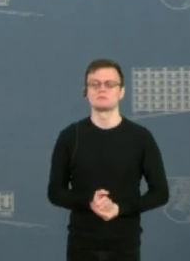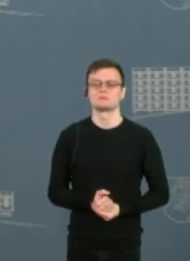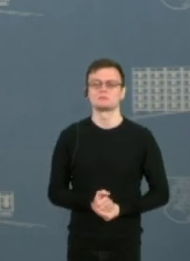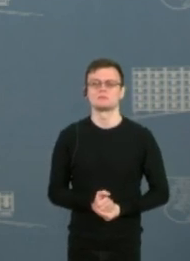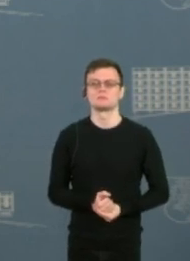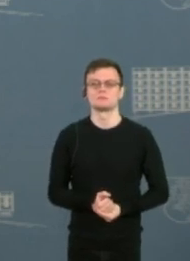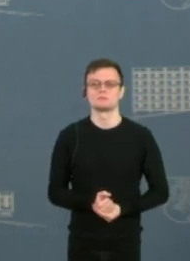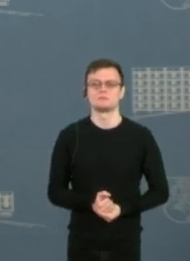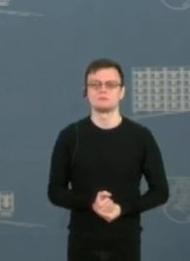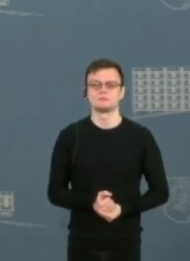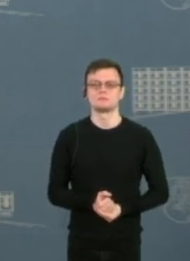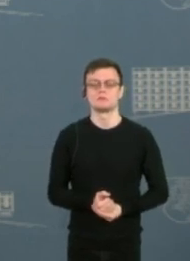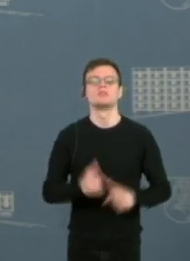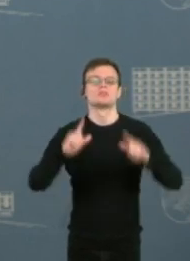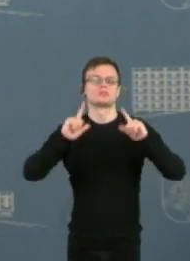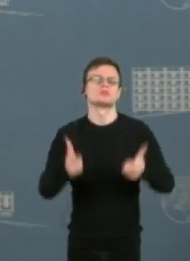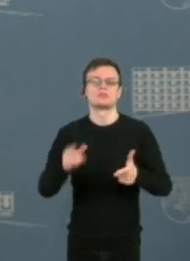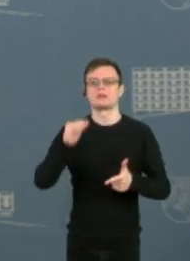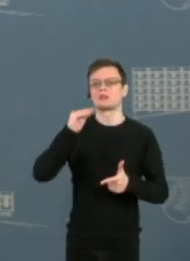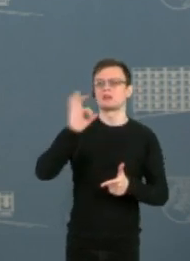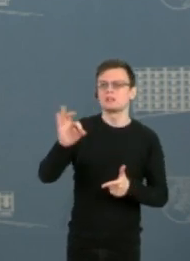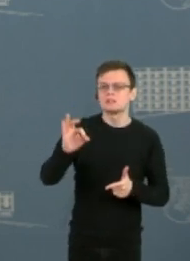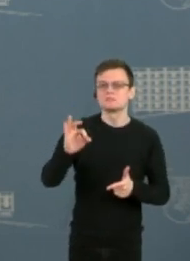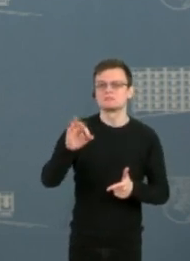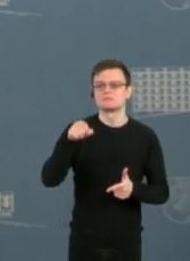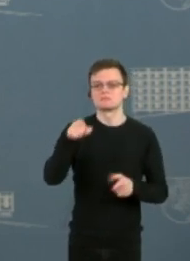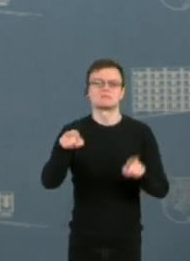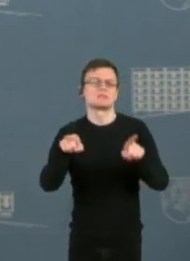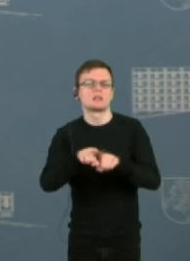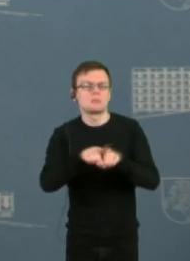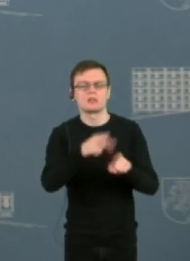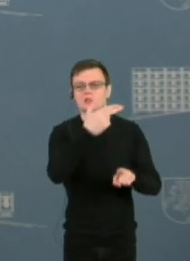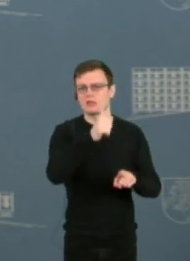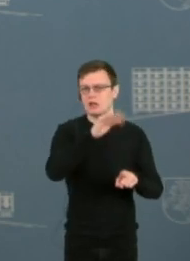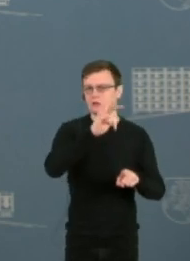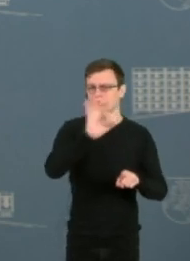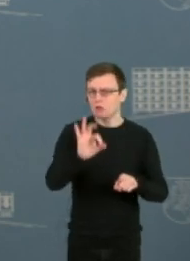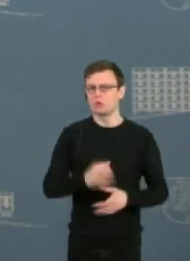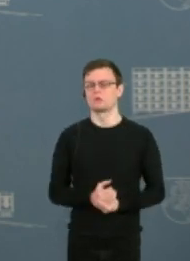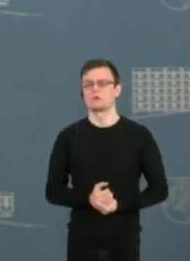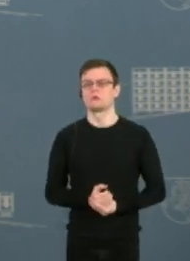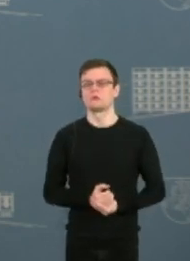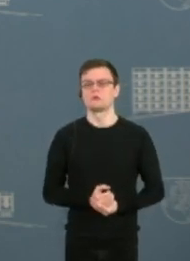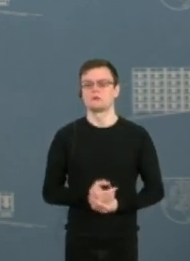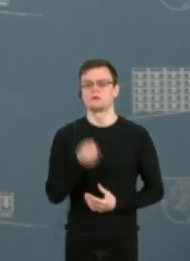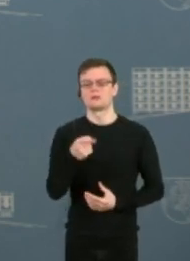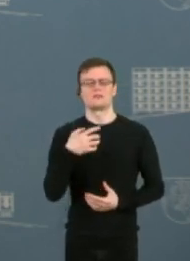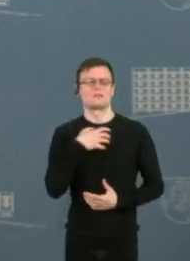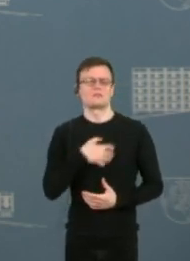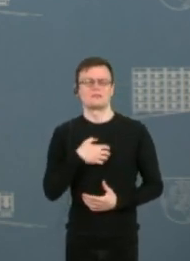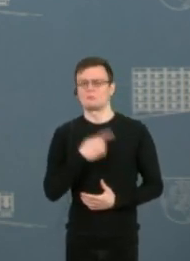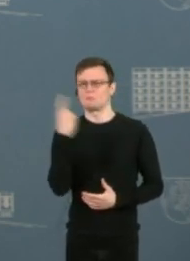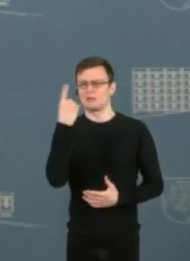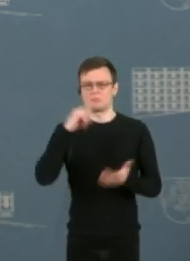Iš tikrųjų Europos Sąjungos NATO kontekstai yra pirmą planį, kai mes kalbame